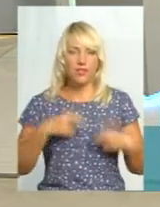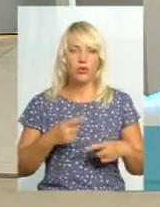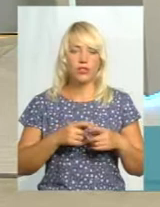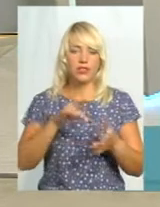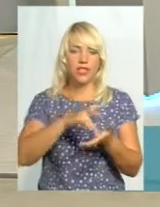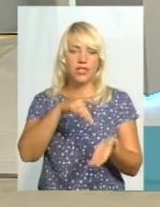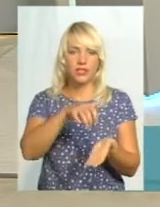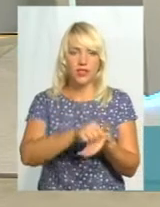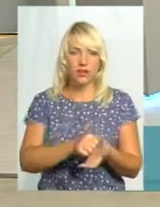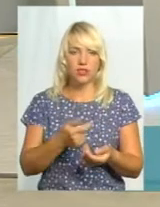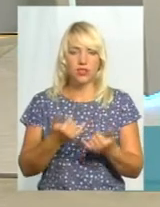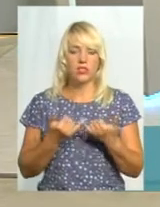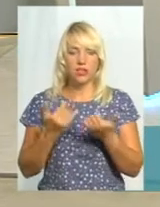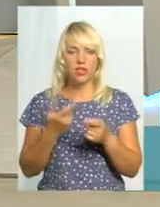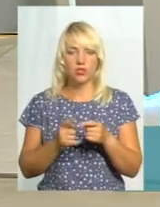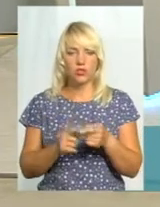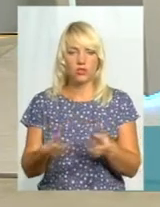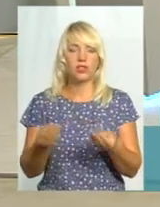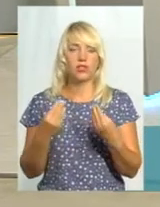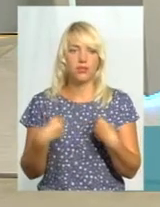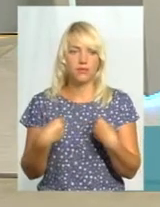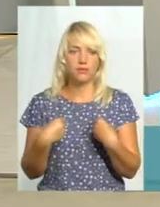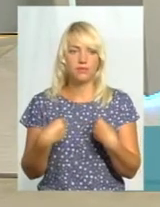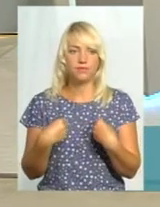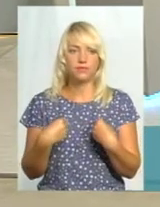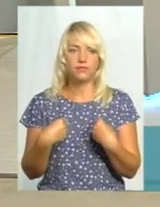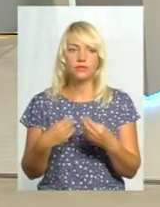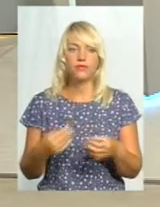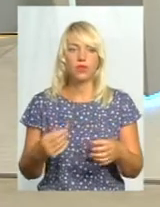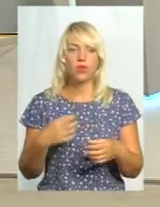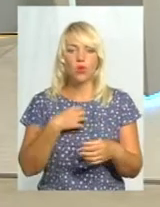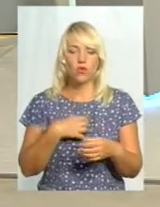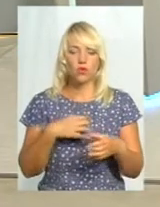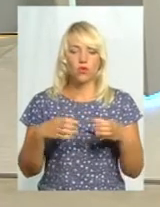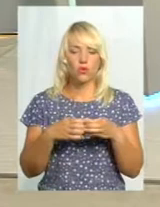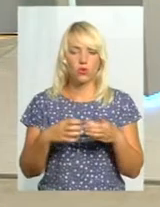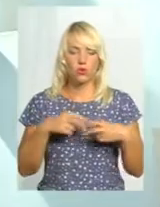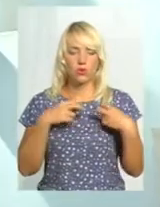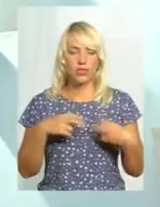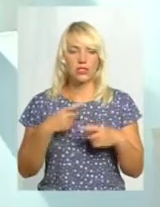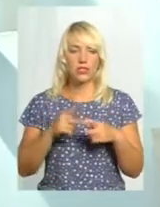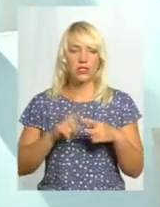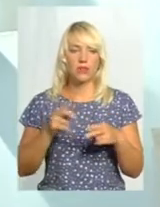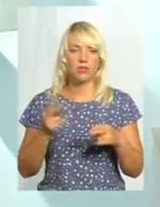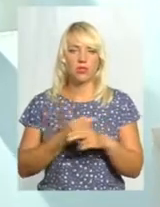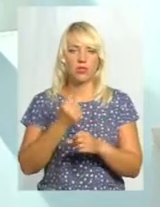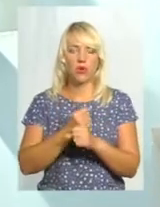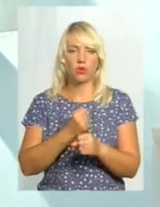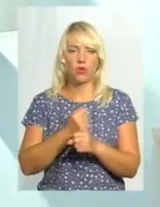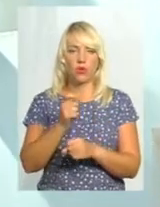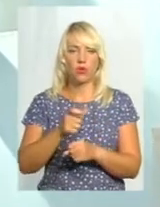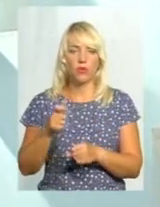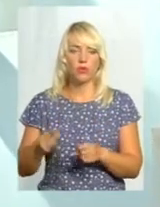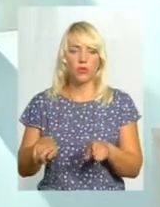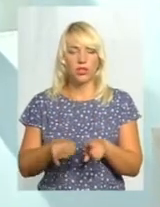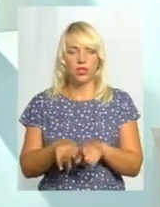Центри зайнятості нам для цього надають, основну групу ризику – це безробітні особи. Далі зустрічаємося, зараз